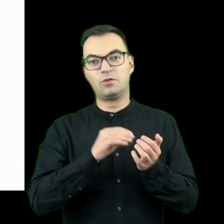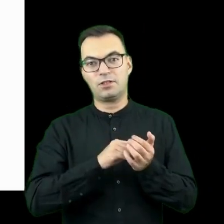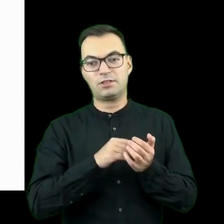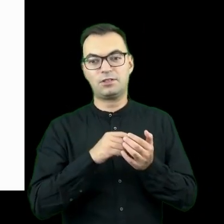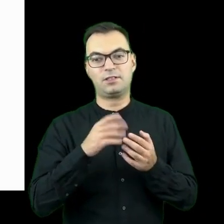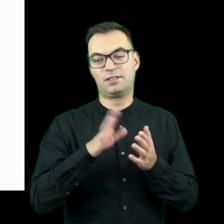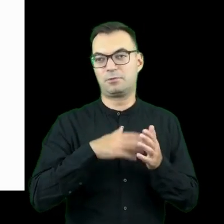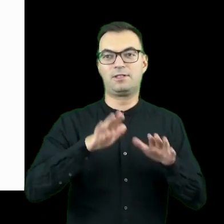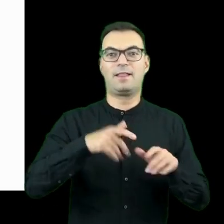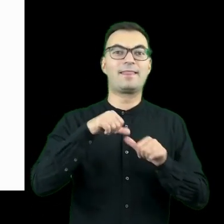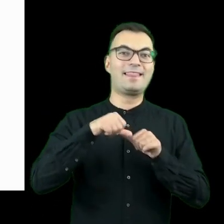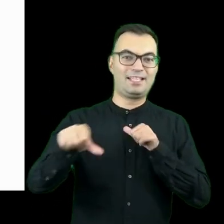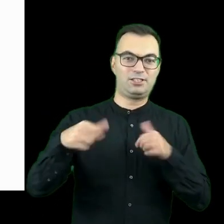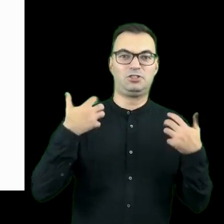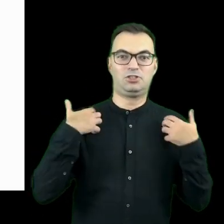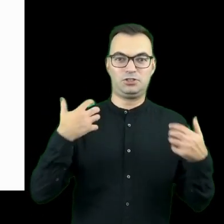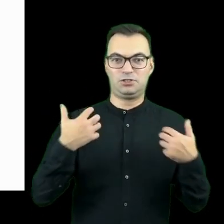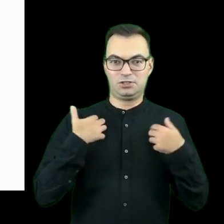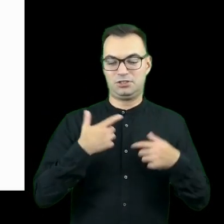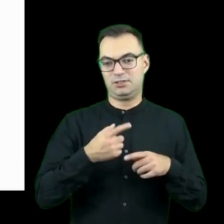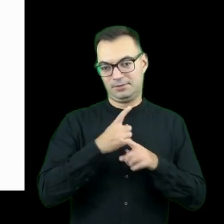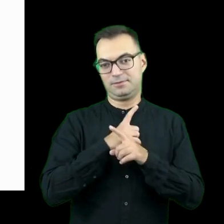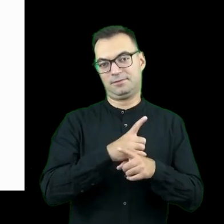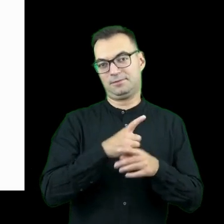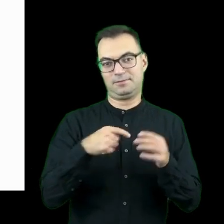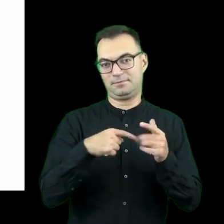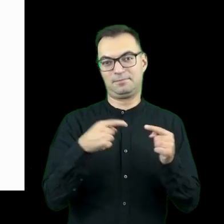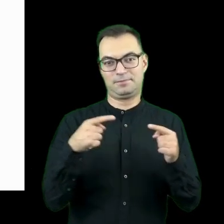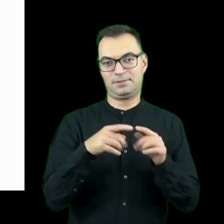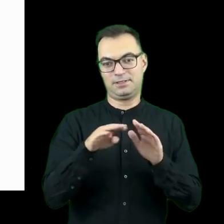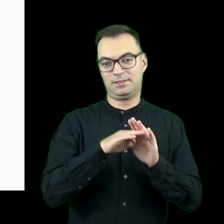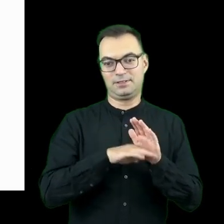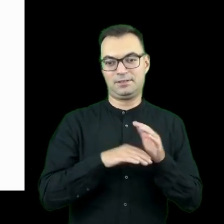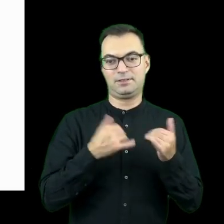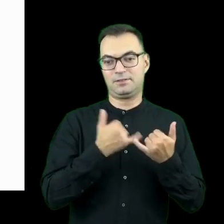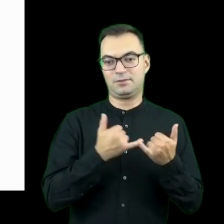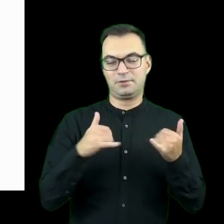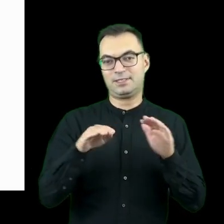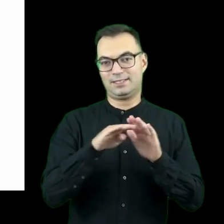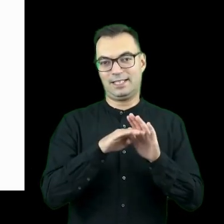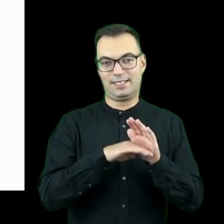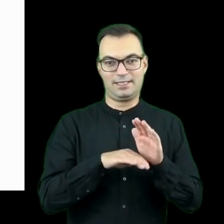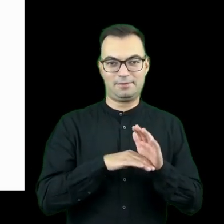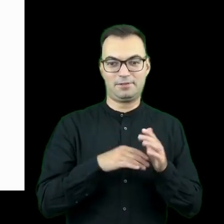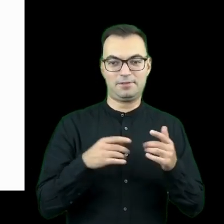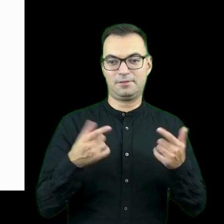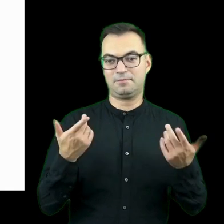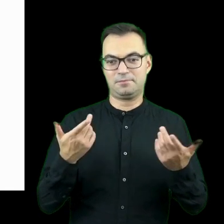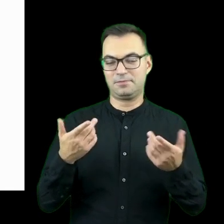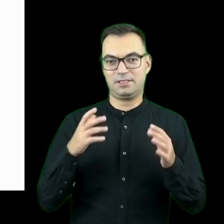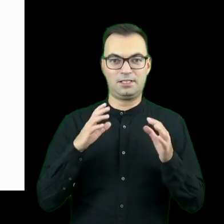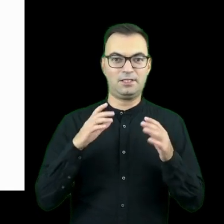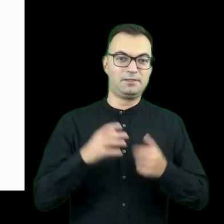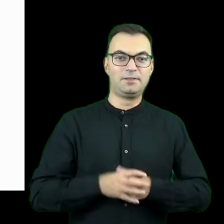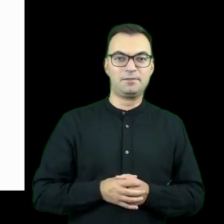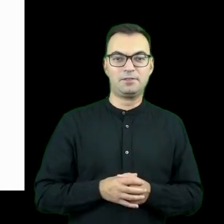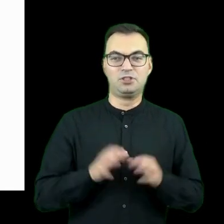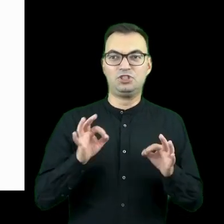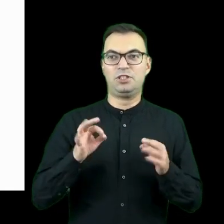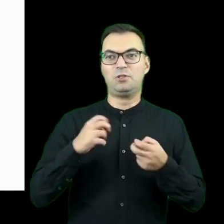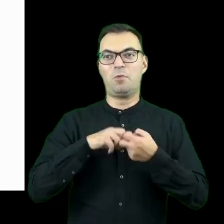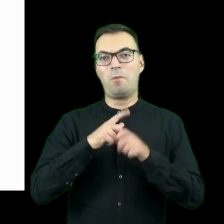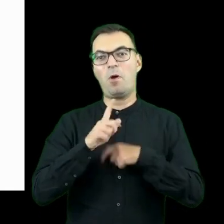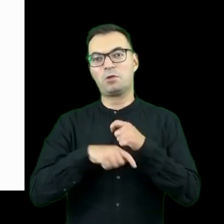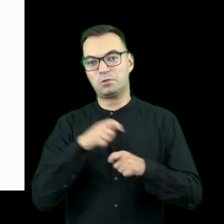poprzez tydzień życia takiego zgodnego z różnymi zasadami odpowiadającymi na dzisiejsze wyzwania.